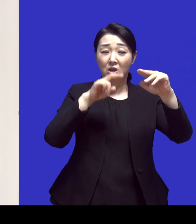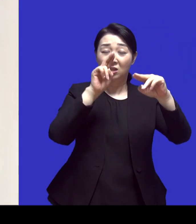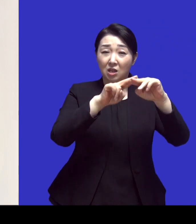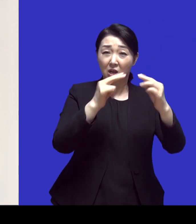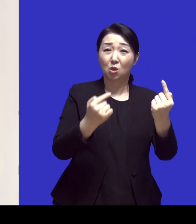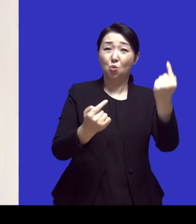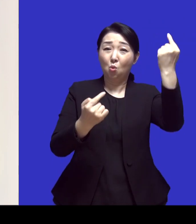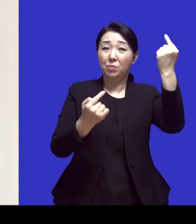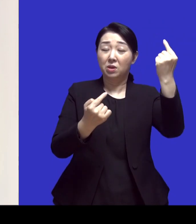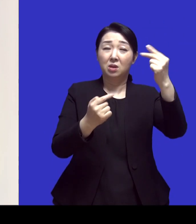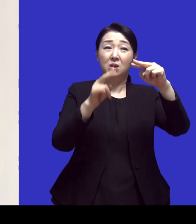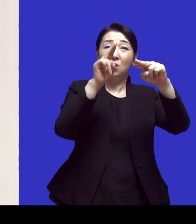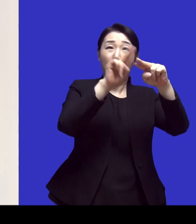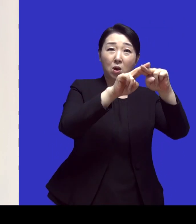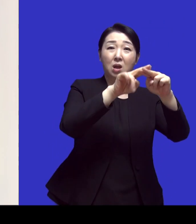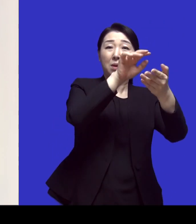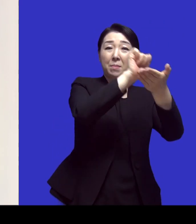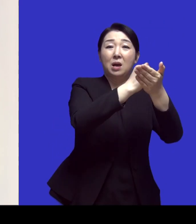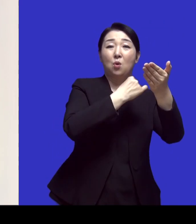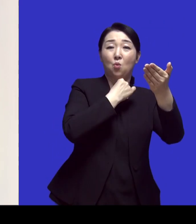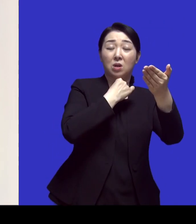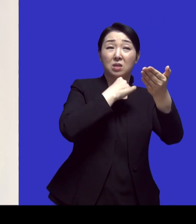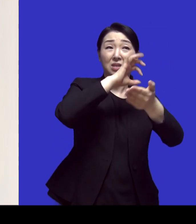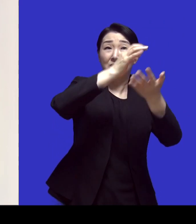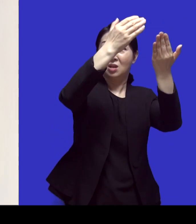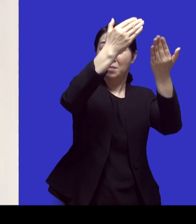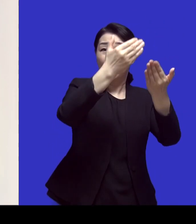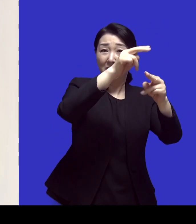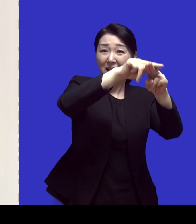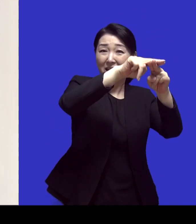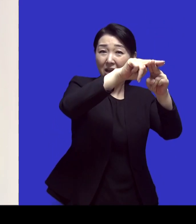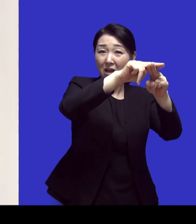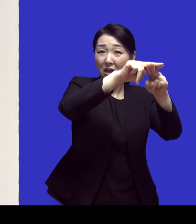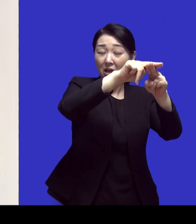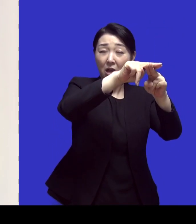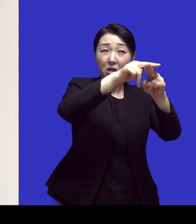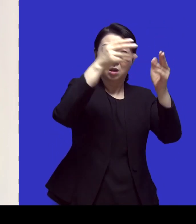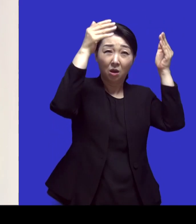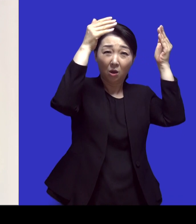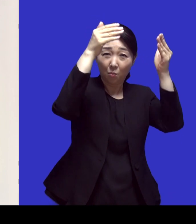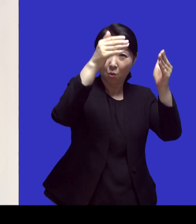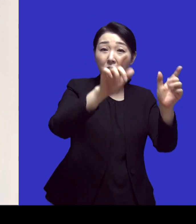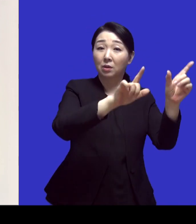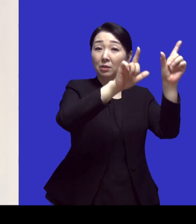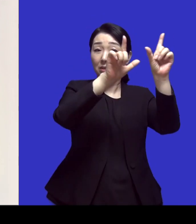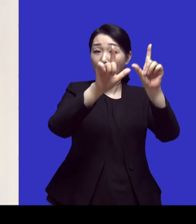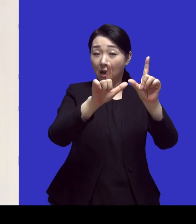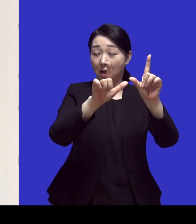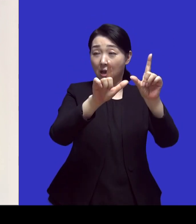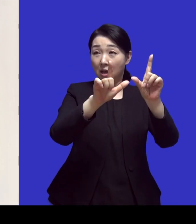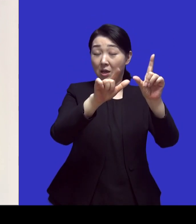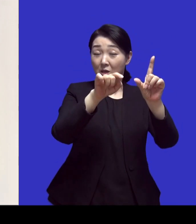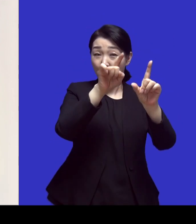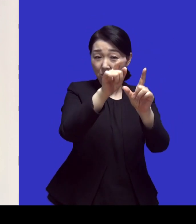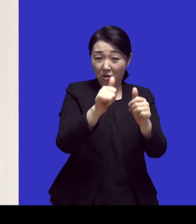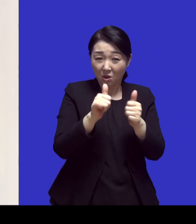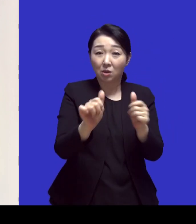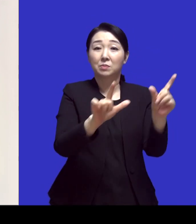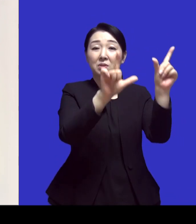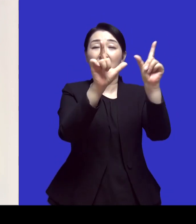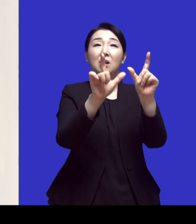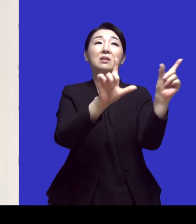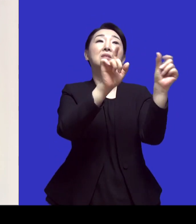뭐 인정받는 자리 그거 위해 이제 열심히 살겠다 열심히 사는 것이 삶의